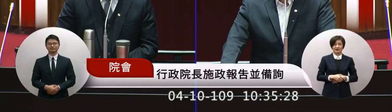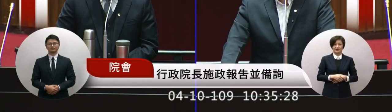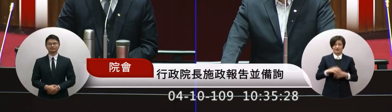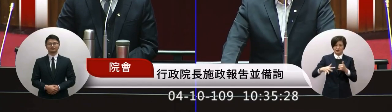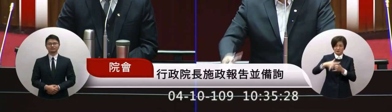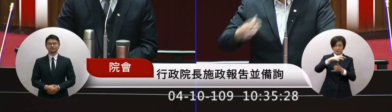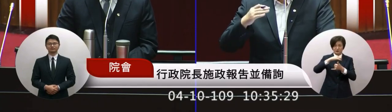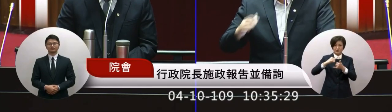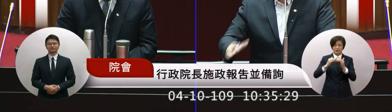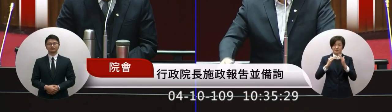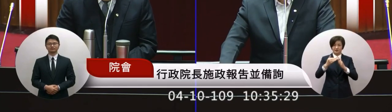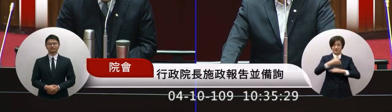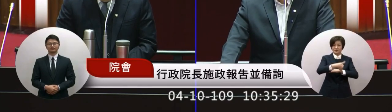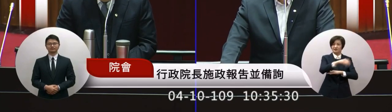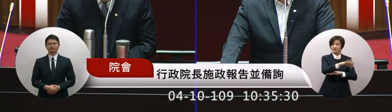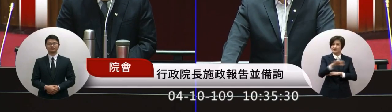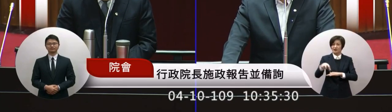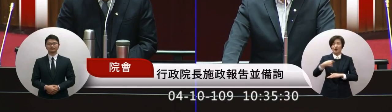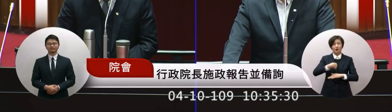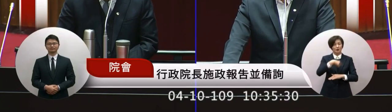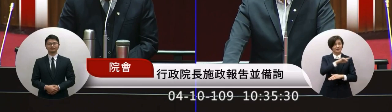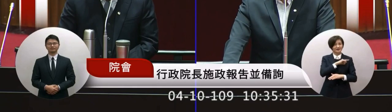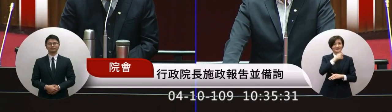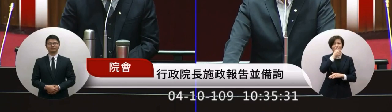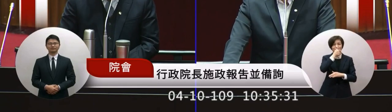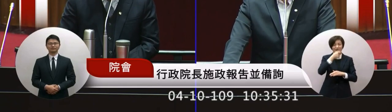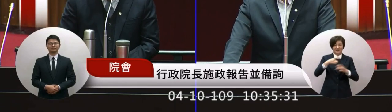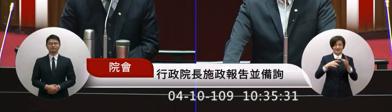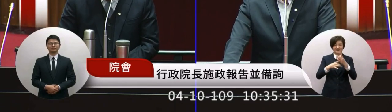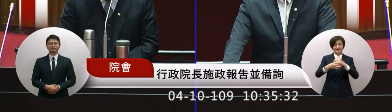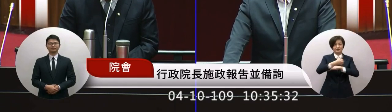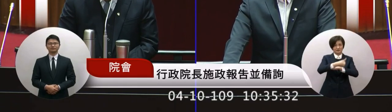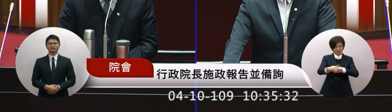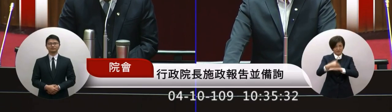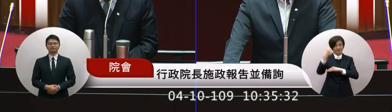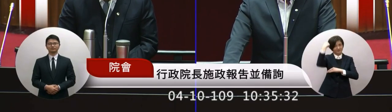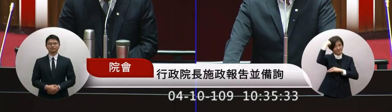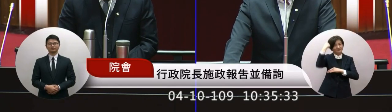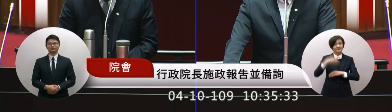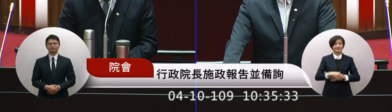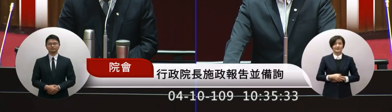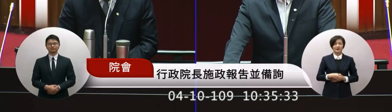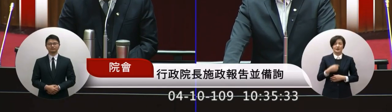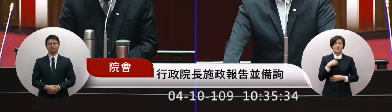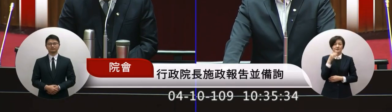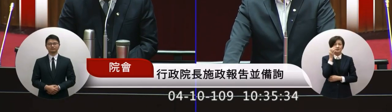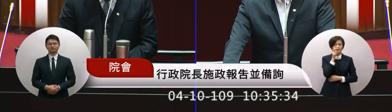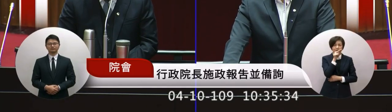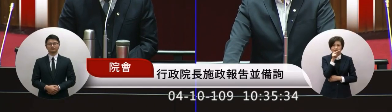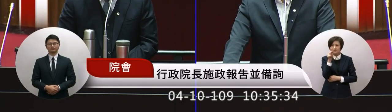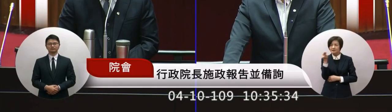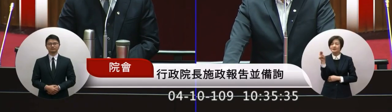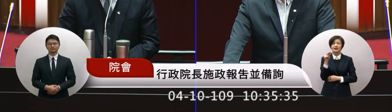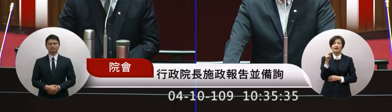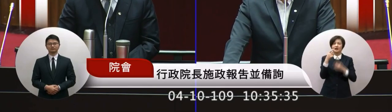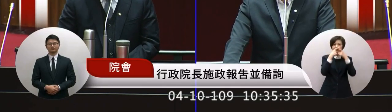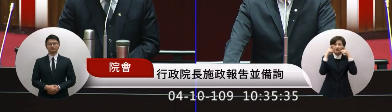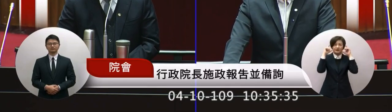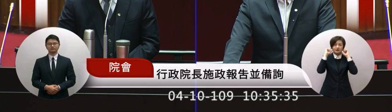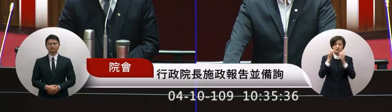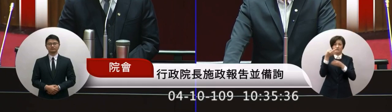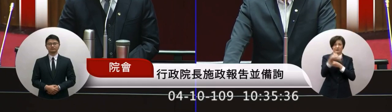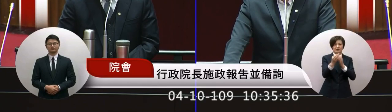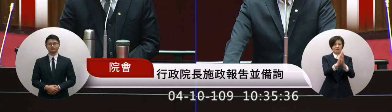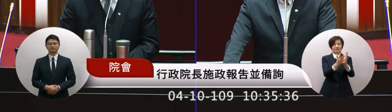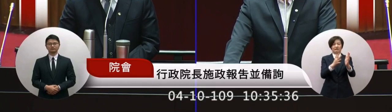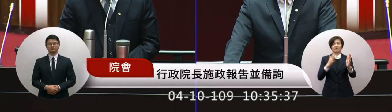國各個縣市包含我自己住新竹縣我們都一直在觀察說這個口罩是不是大家還是排隊排很長